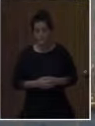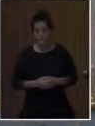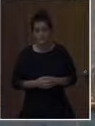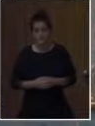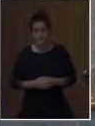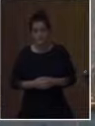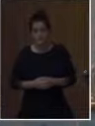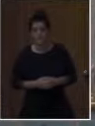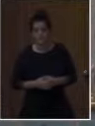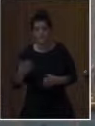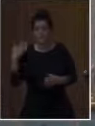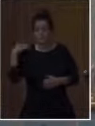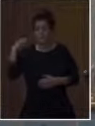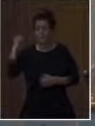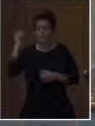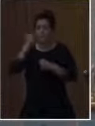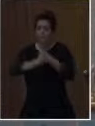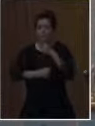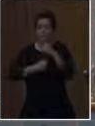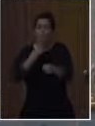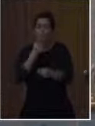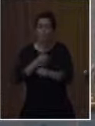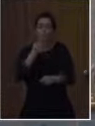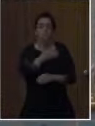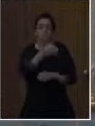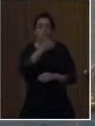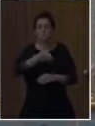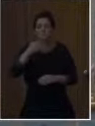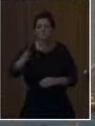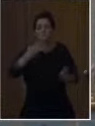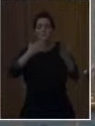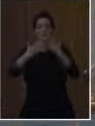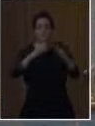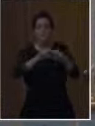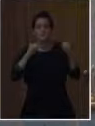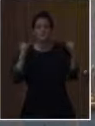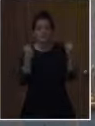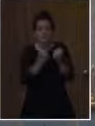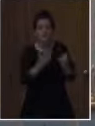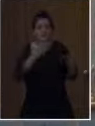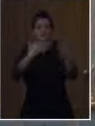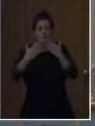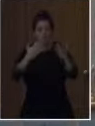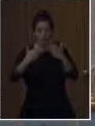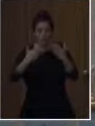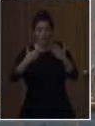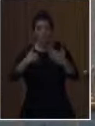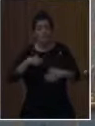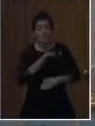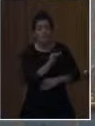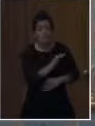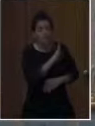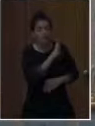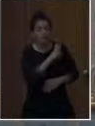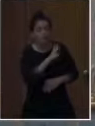Παρακολουθώντας εδώ και πάρα πολλά χρόνια, σεμινάρια, ημερίδες, συνέδρια αναζητούσα πάντοτε τον άνθρωπο που θα μιλούσε τη γλώσσα των εκπαιδευτικών.